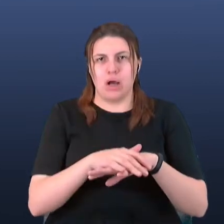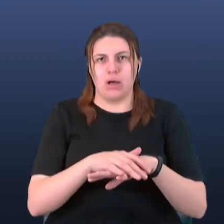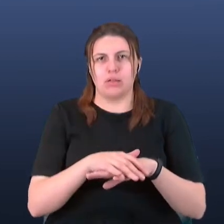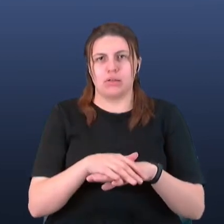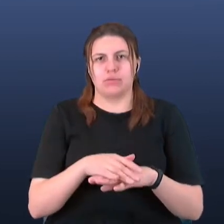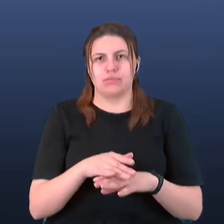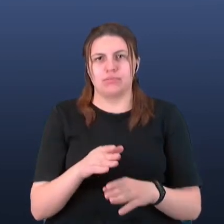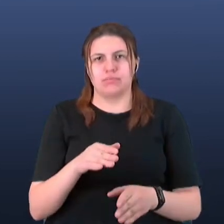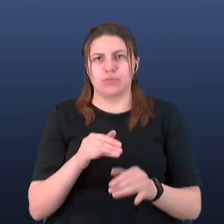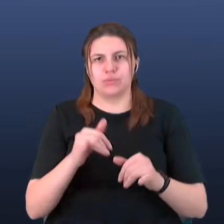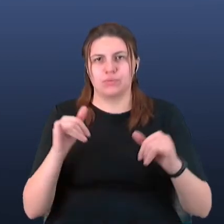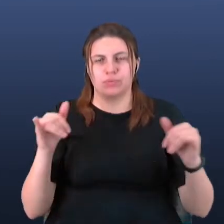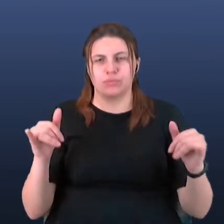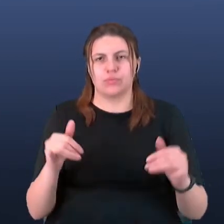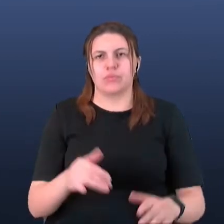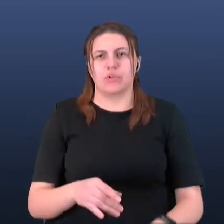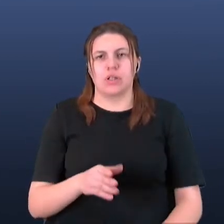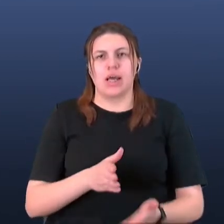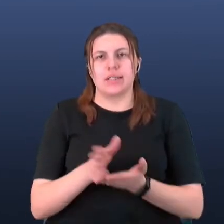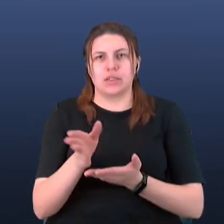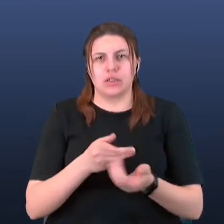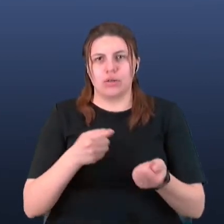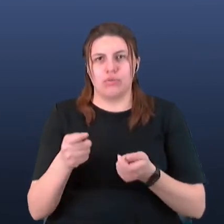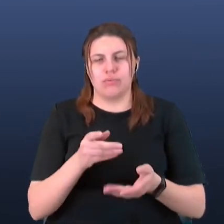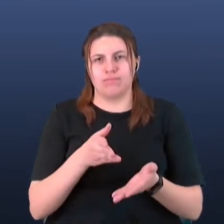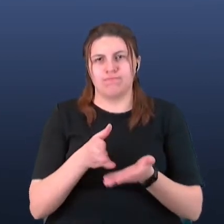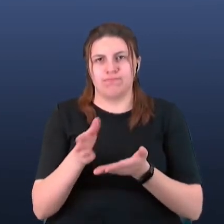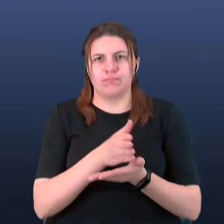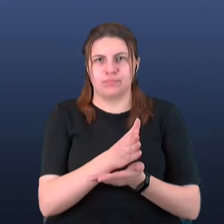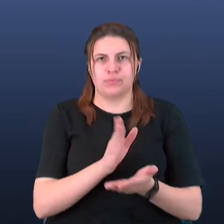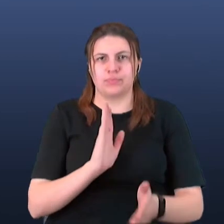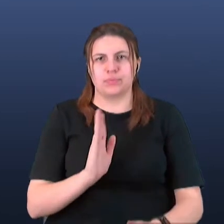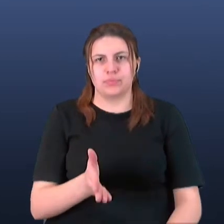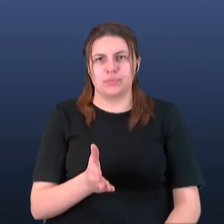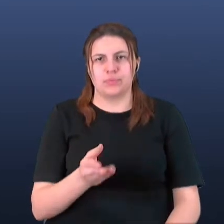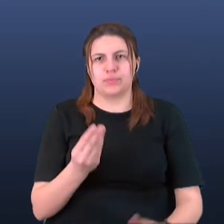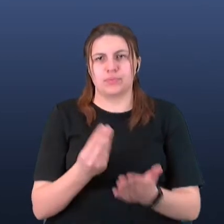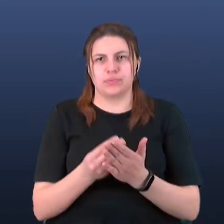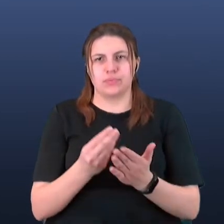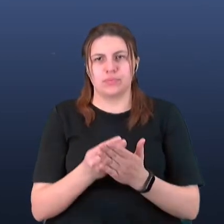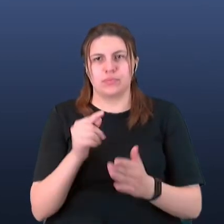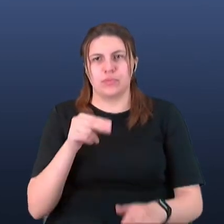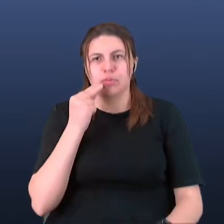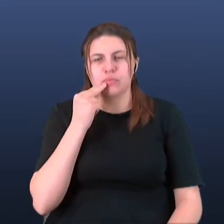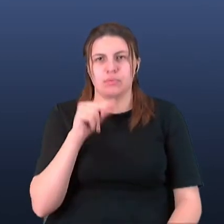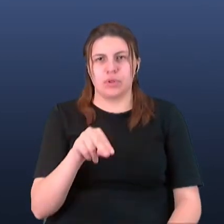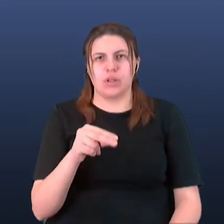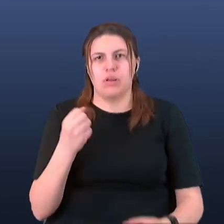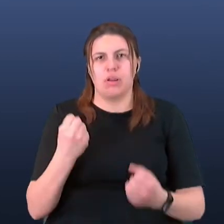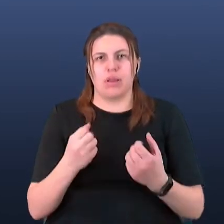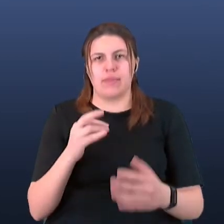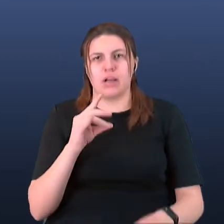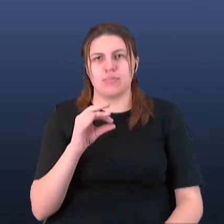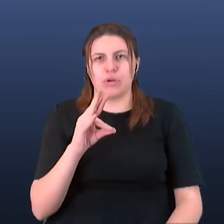частина цих коштів буде скеровано в розвиток транспортної інфраструктури, для того, щоб ухранює транспортну сполученість. Інша частина – підтримка